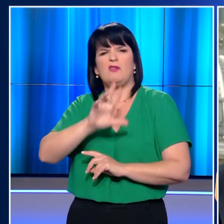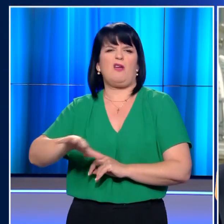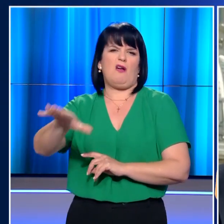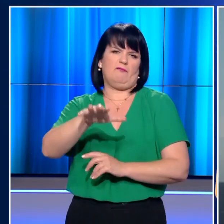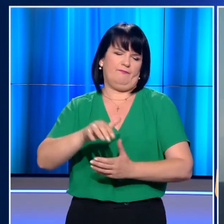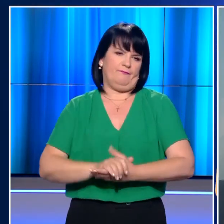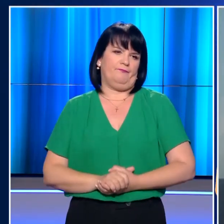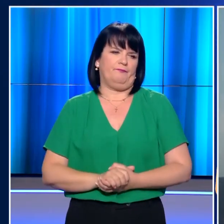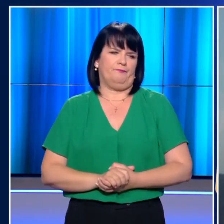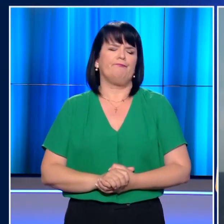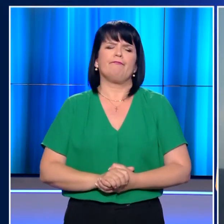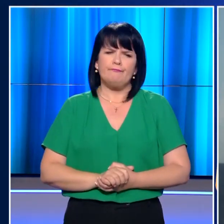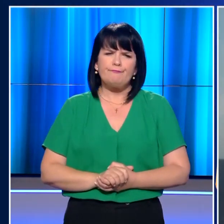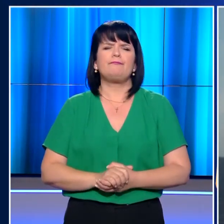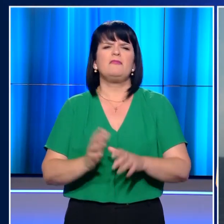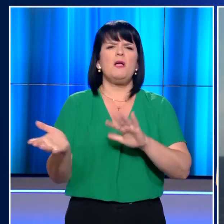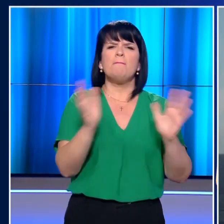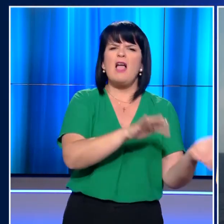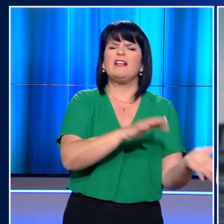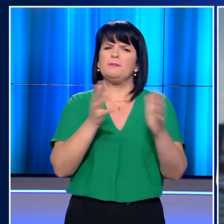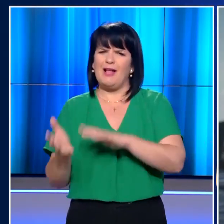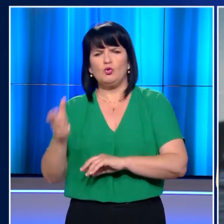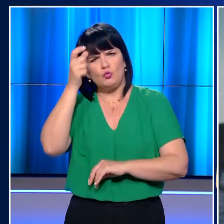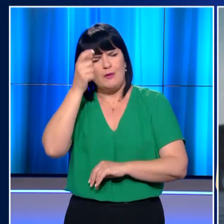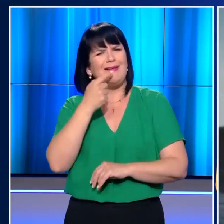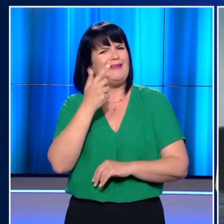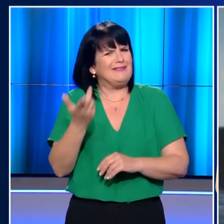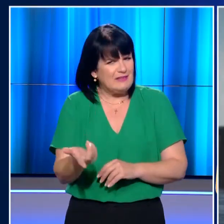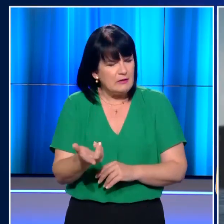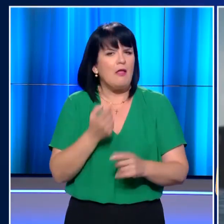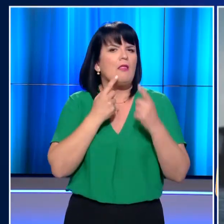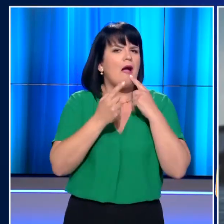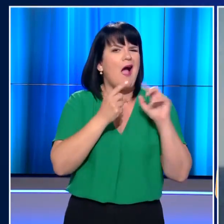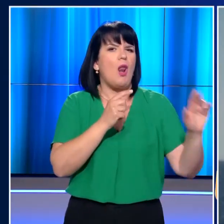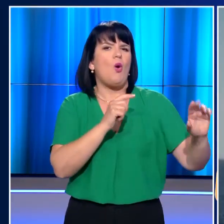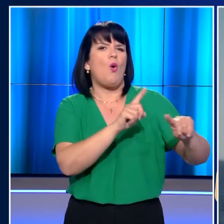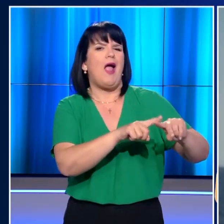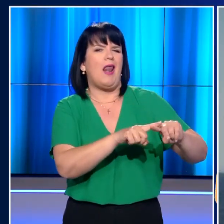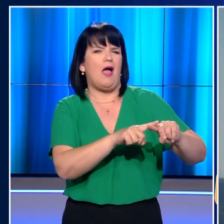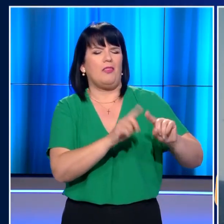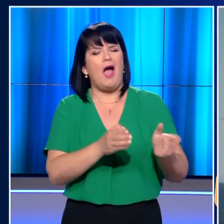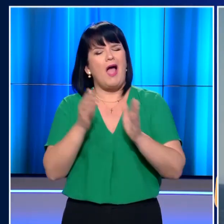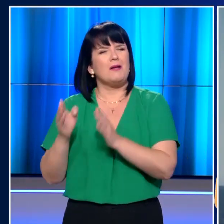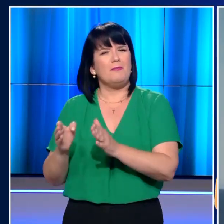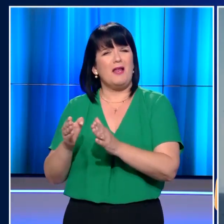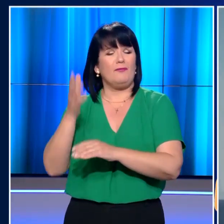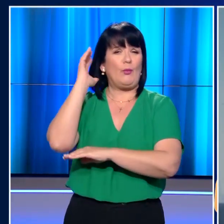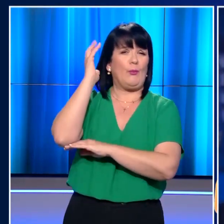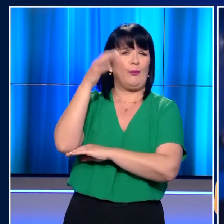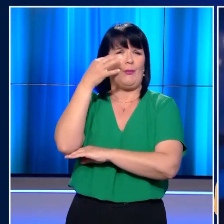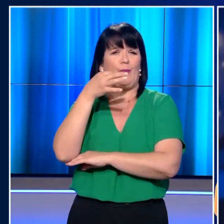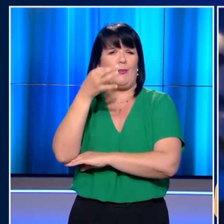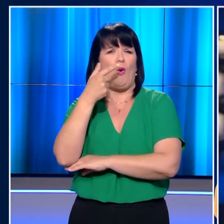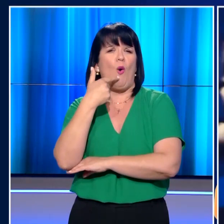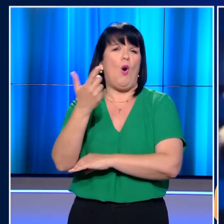τα ίδια άτομα. Την τακτική τους κοτσέζικου τους φαίνεται να ακολουθεί η Άγκυρα, καθώς μετά το κάλεσμα για διάλογο προς την Αθήνα ακολούθησε η γνωστή ρητορική με άξονα